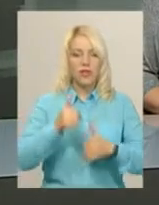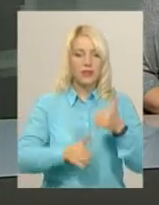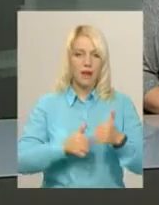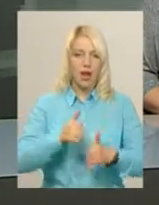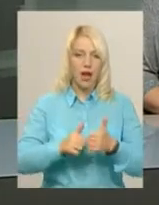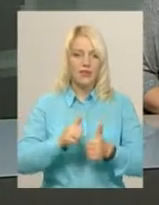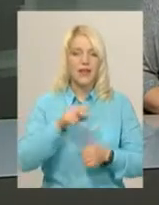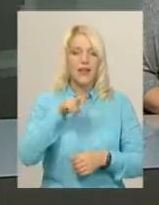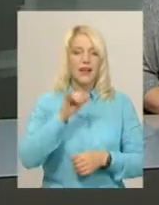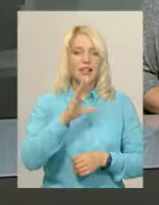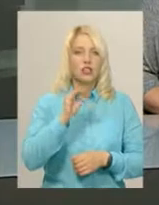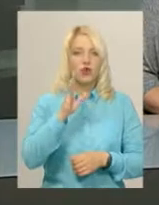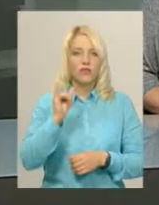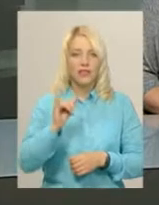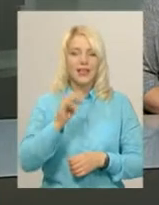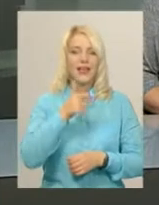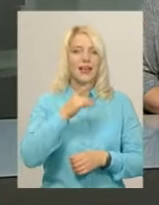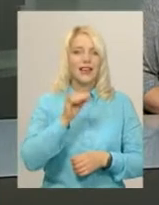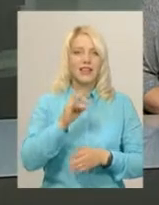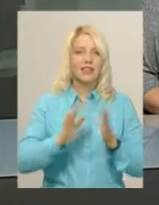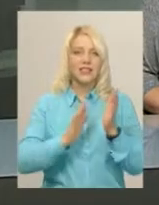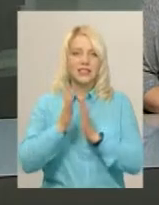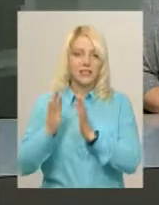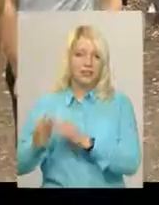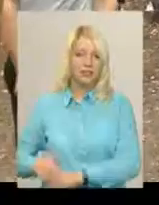гранівців. Світлана Поробок розкаже про їх перебіг.